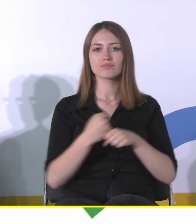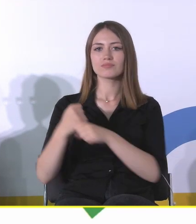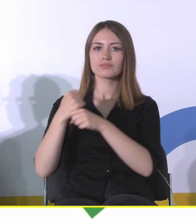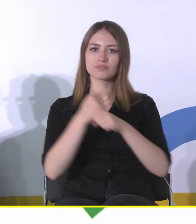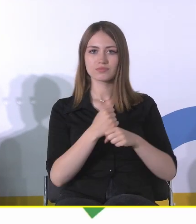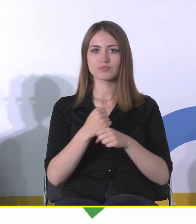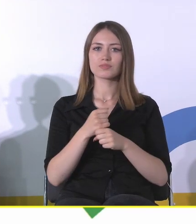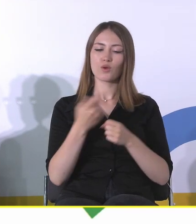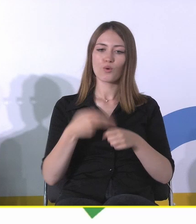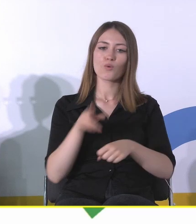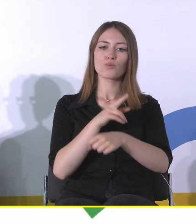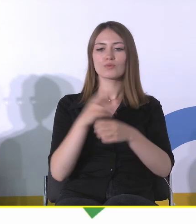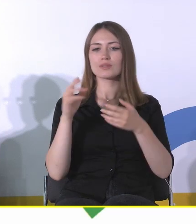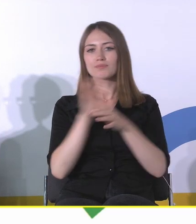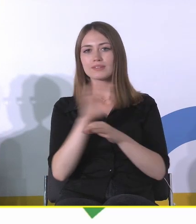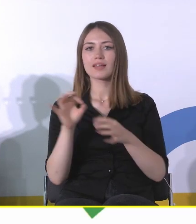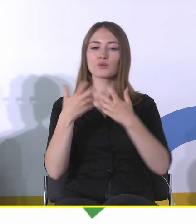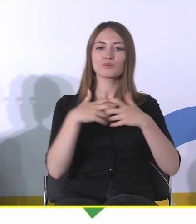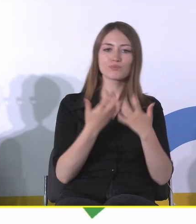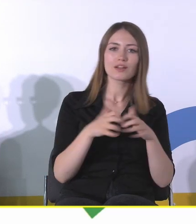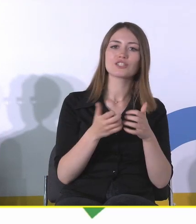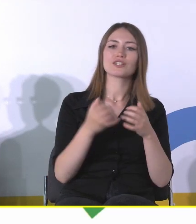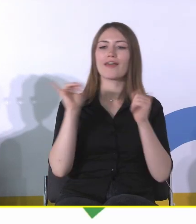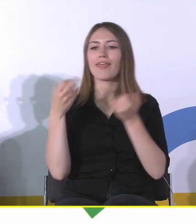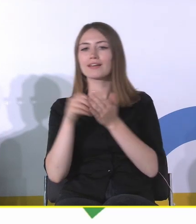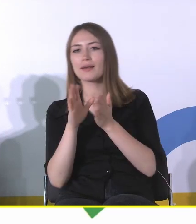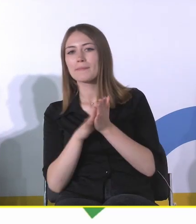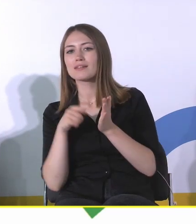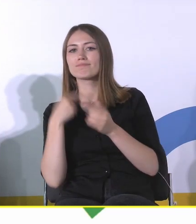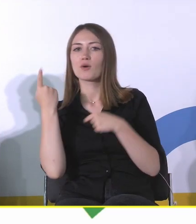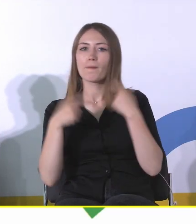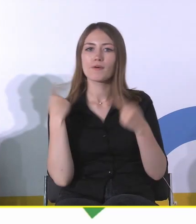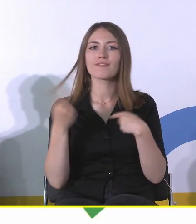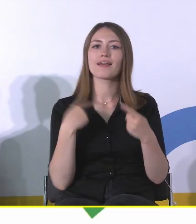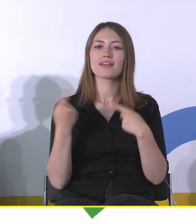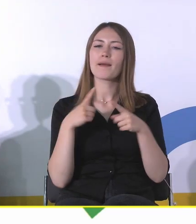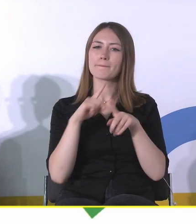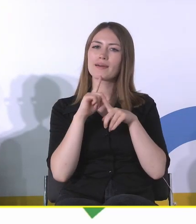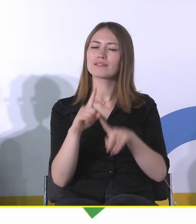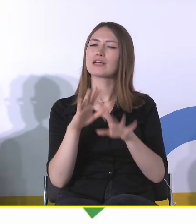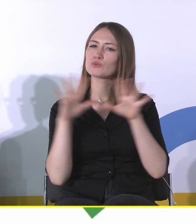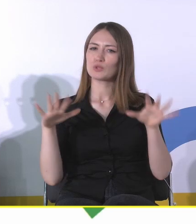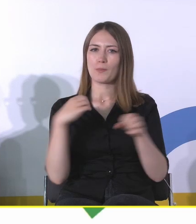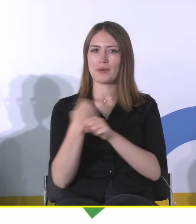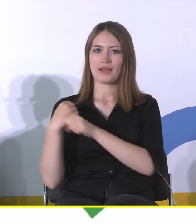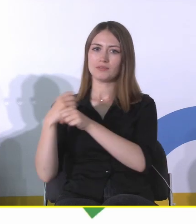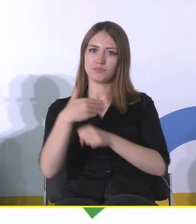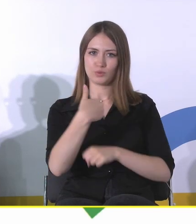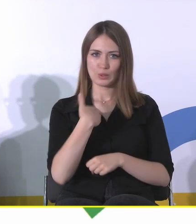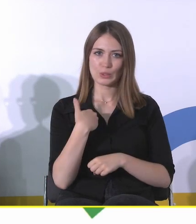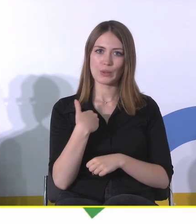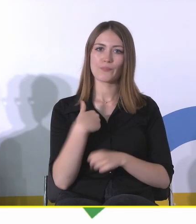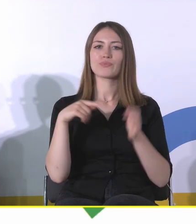urządzenia, jakby jak zapisać tą opowieść i naprawdę dużo pracy włożyliśmy, mieliśmy takich nagrań